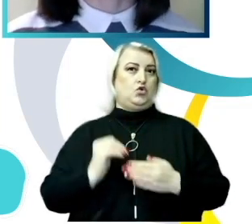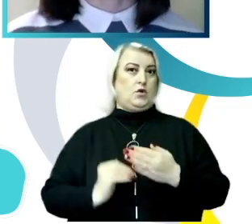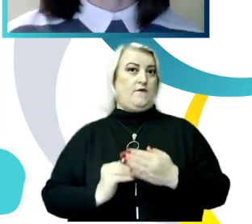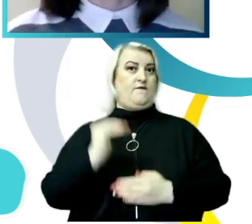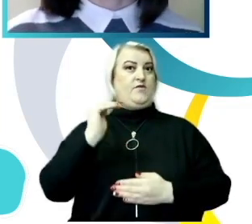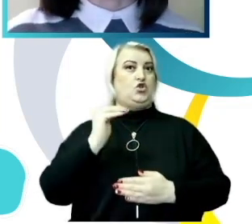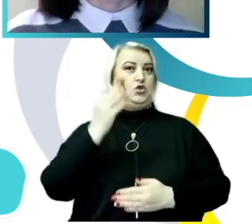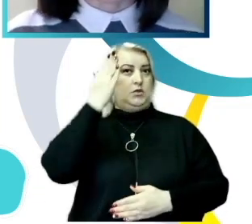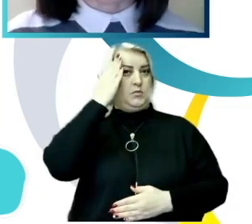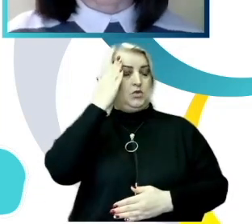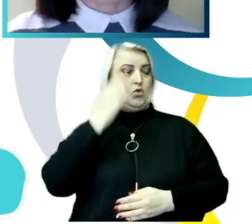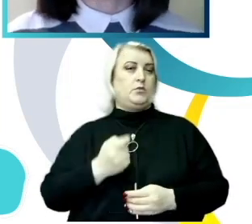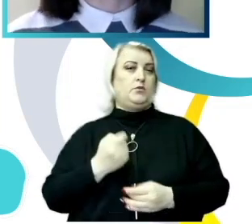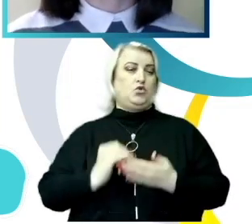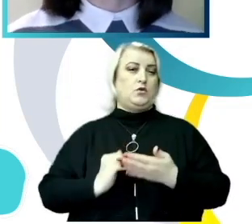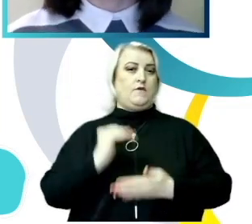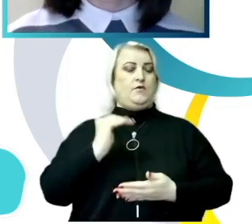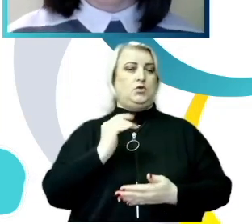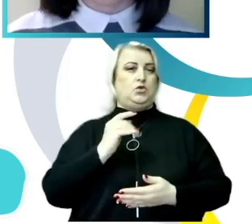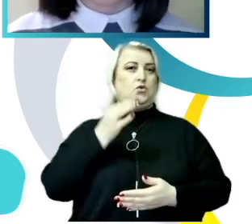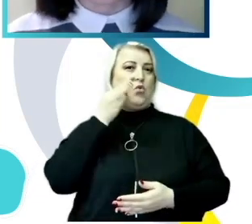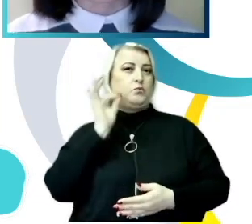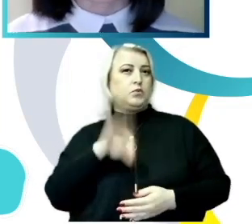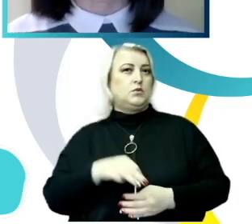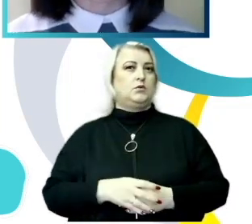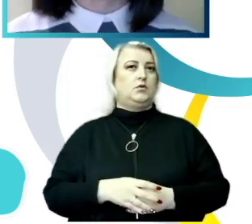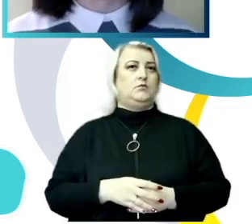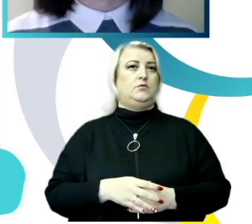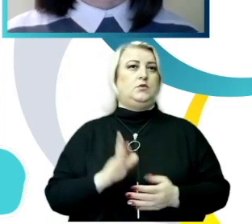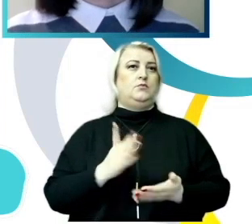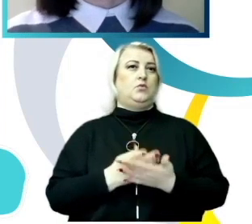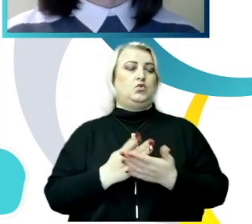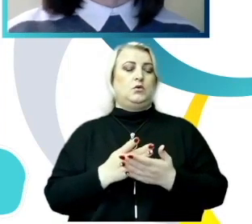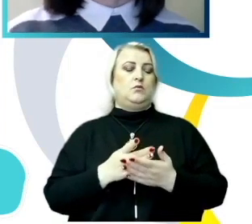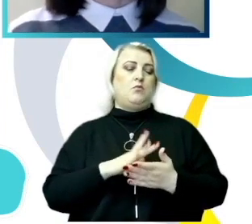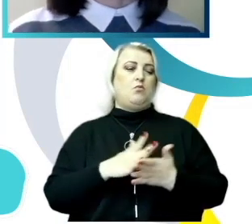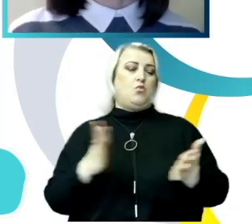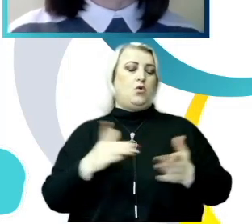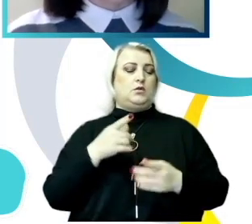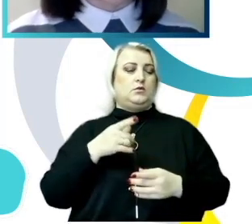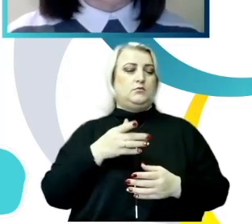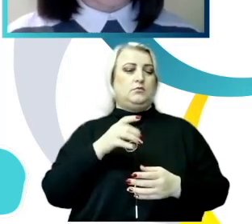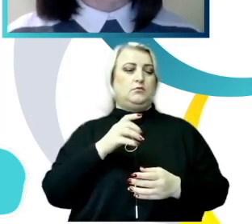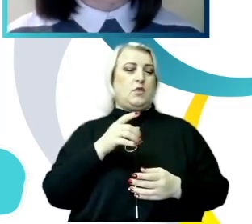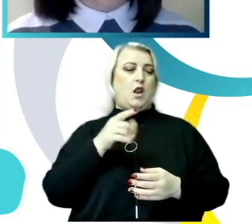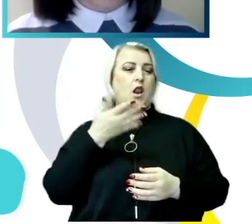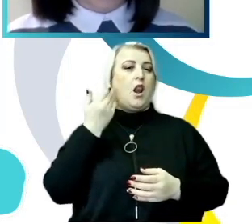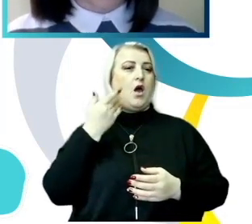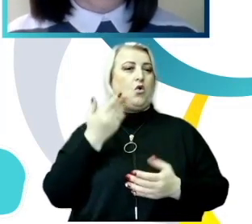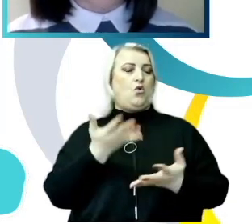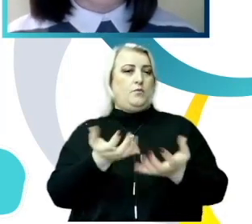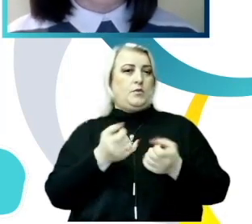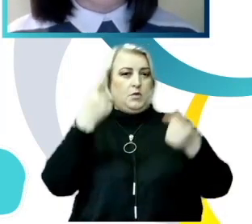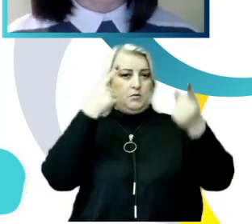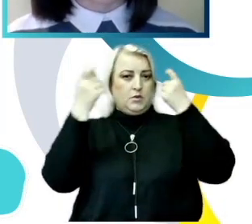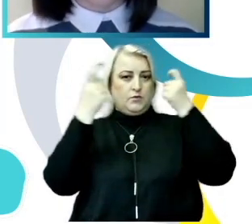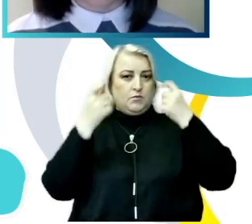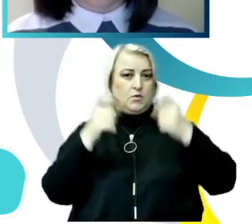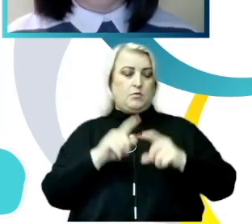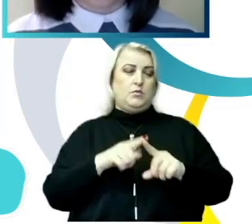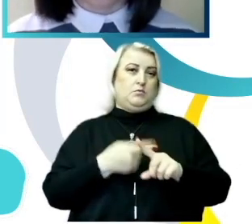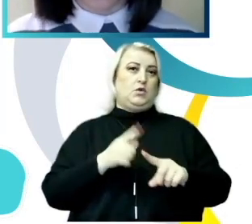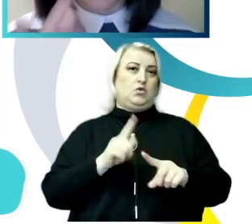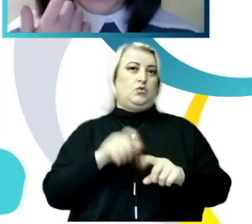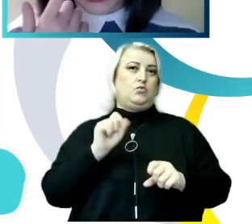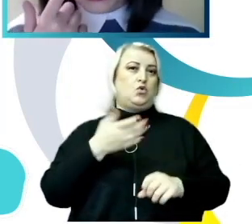capacitate, cu un nivel mai înalt de cunoștințe, cu un acces mai sporit la informații, ceea ce le-ar permite mai ușor să recunoască actele